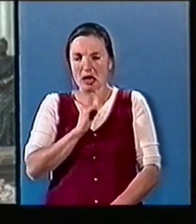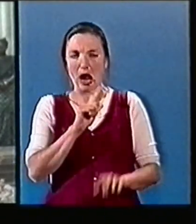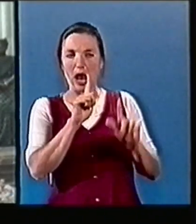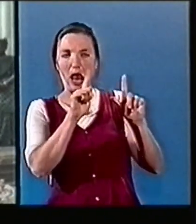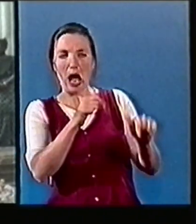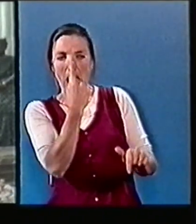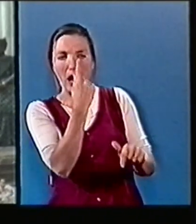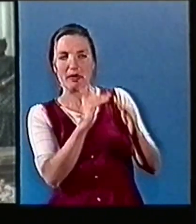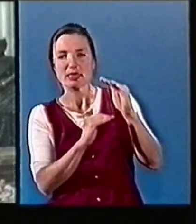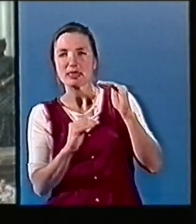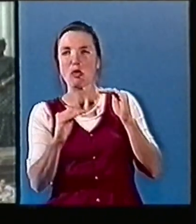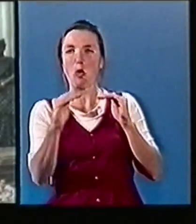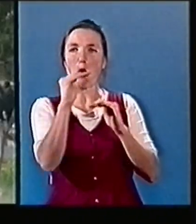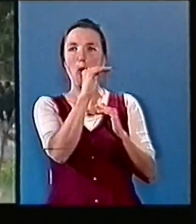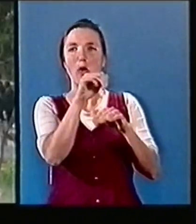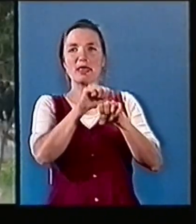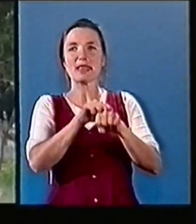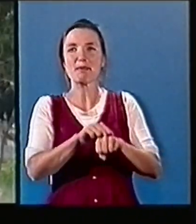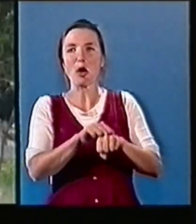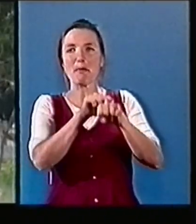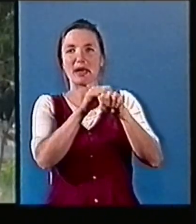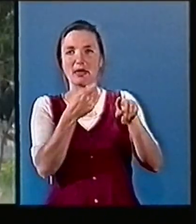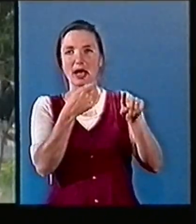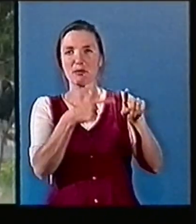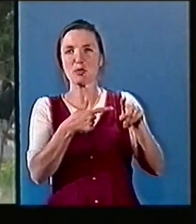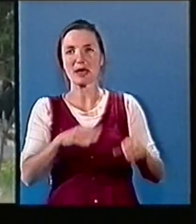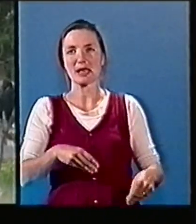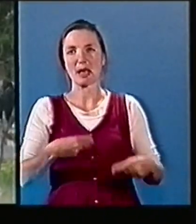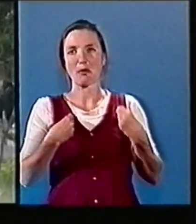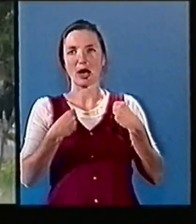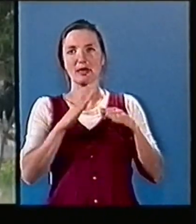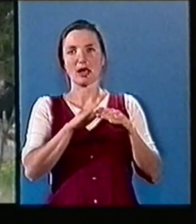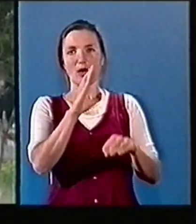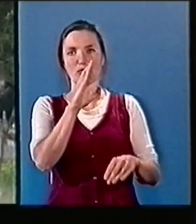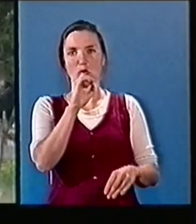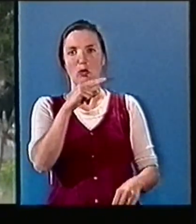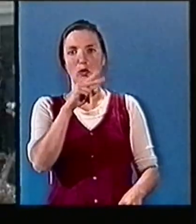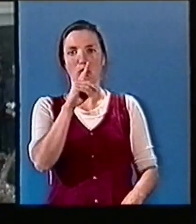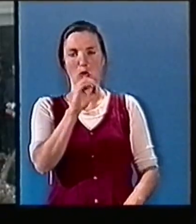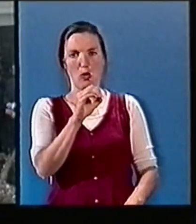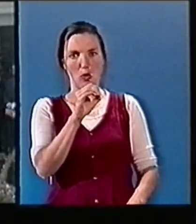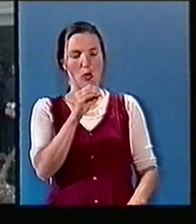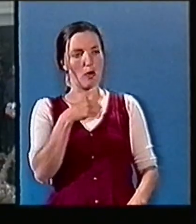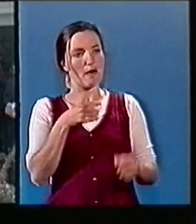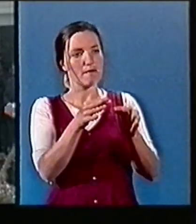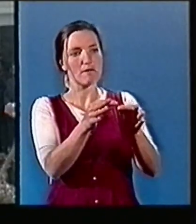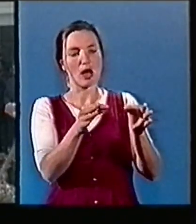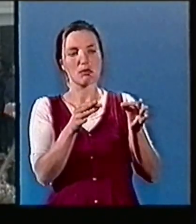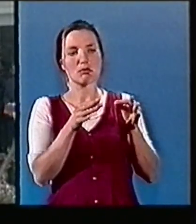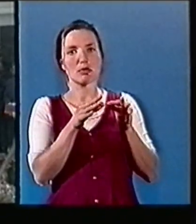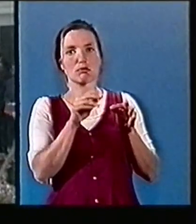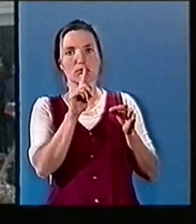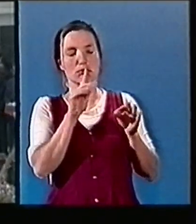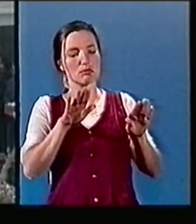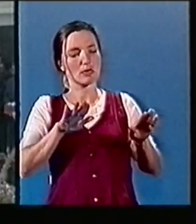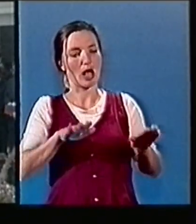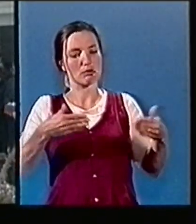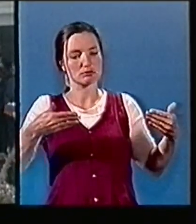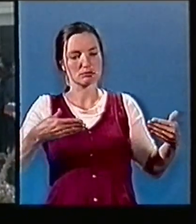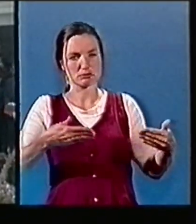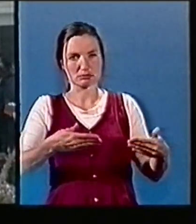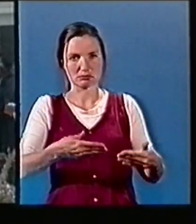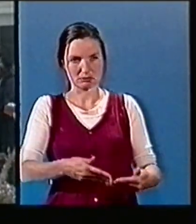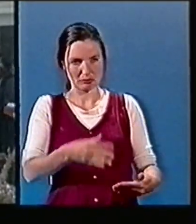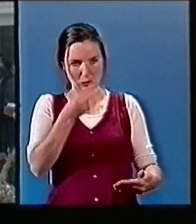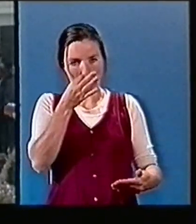de la République démocratique du Congo aurait assisté aux obsèques. La cérémonie a donc été modeste pour un ancien président qui pendant